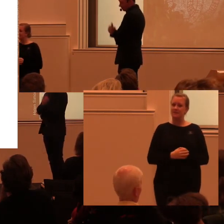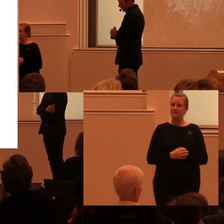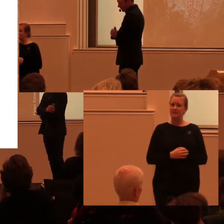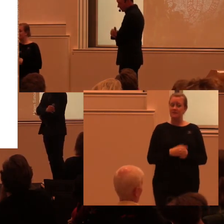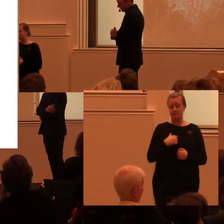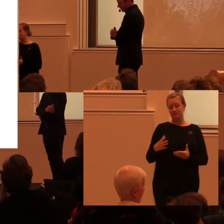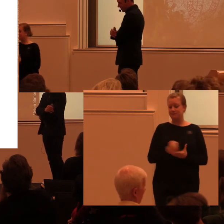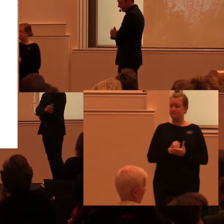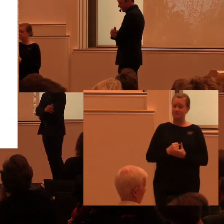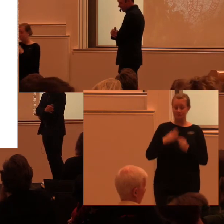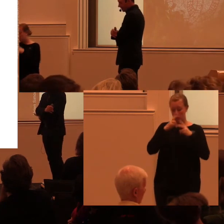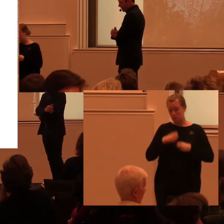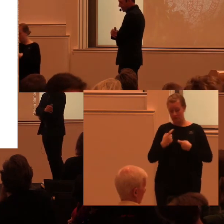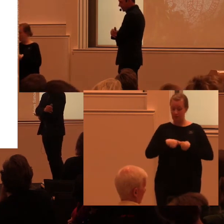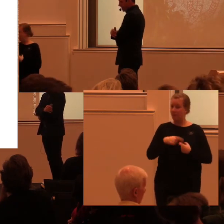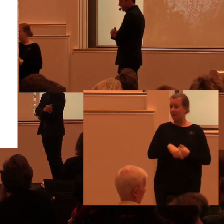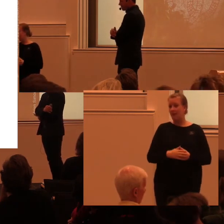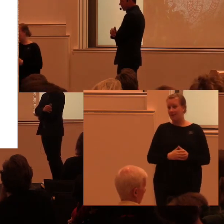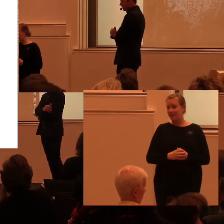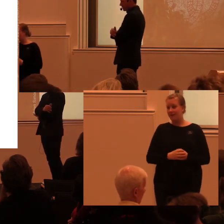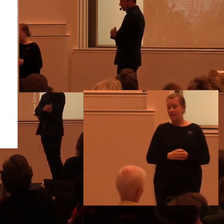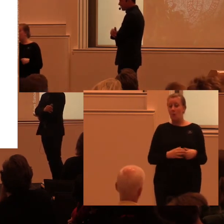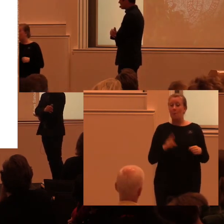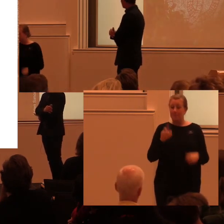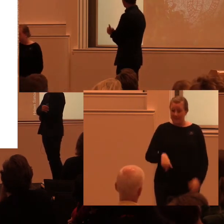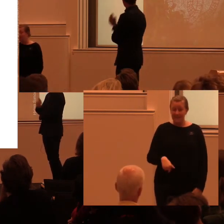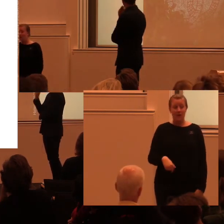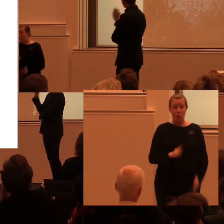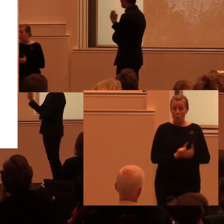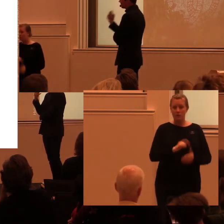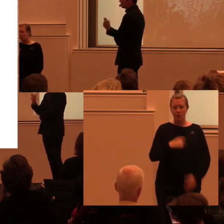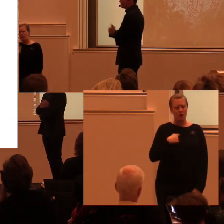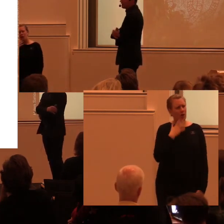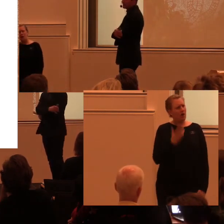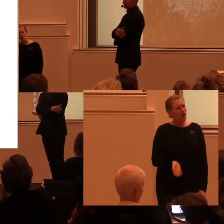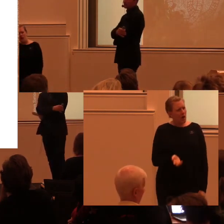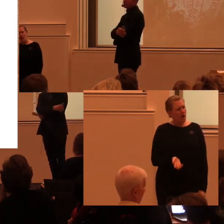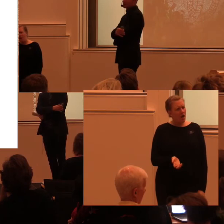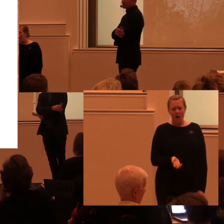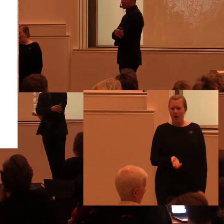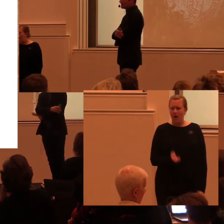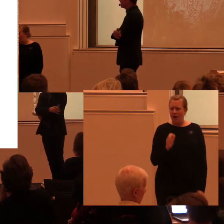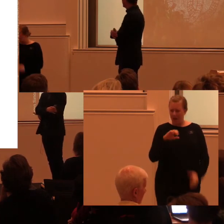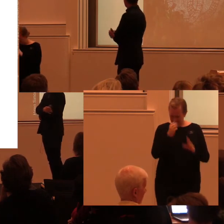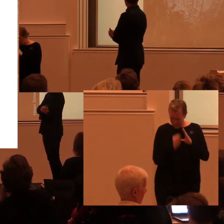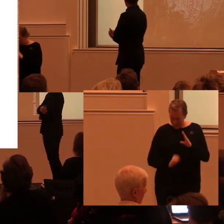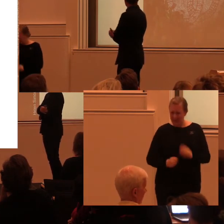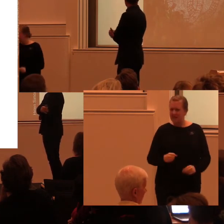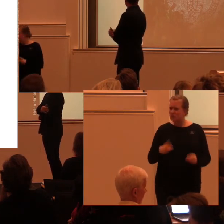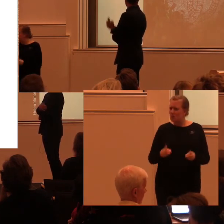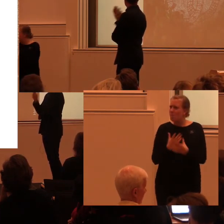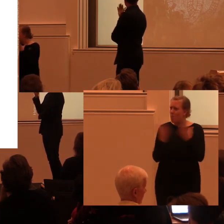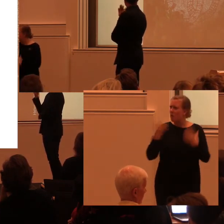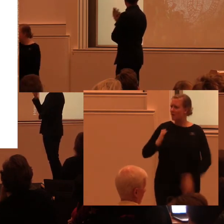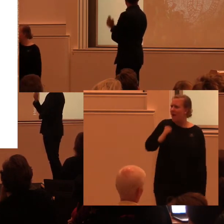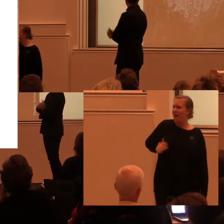Och jag kan inte, jag häpnar väldigt ofta över hur stort det här intresset för runor är. Och där